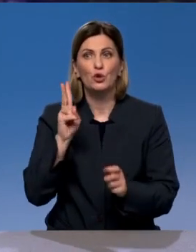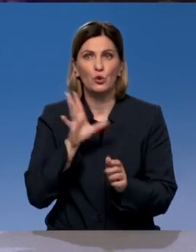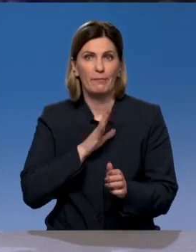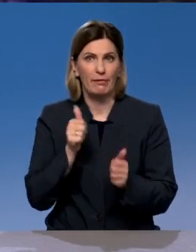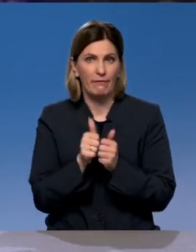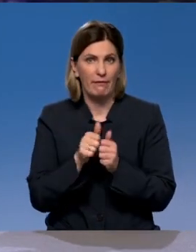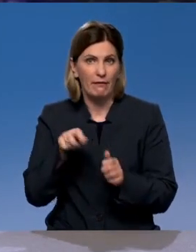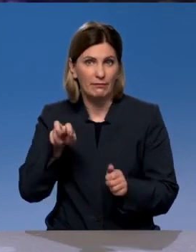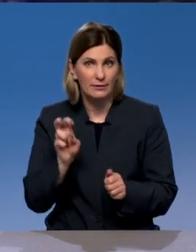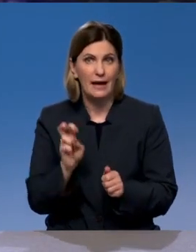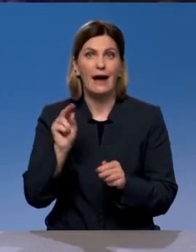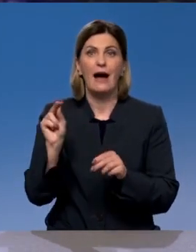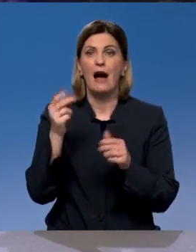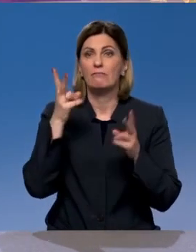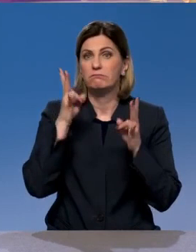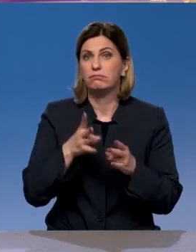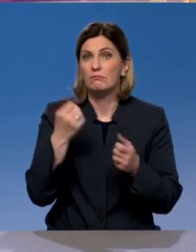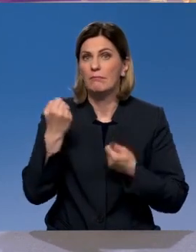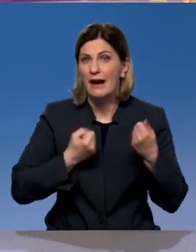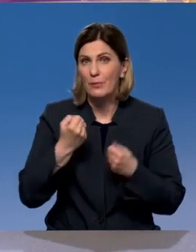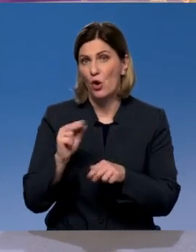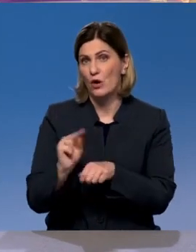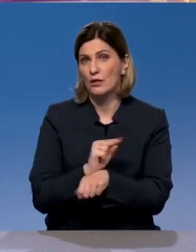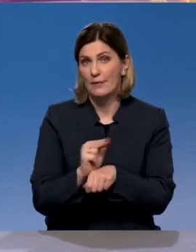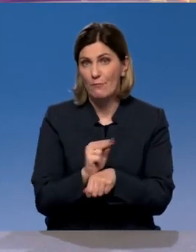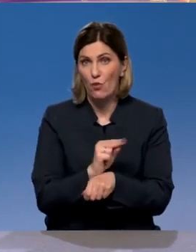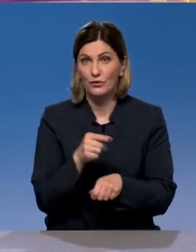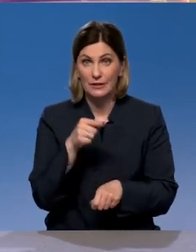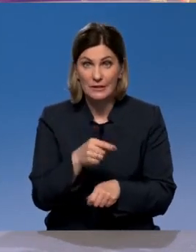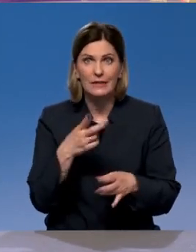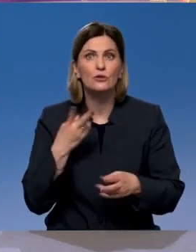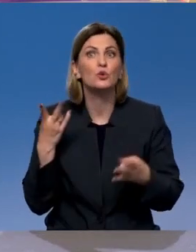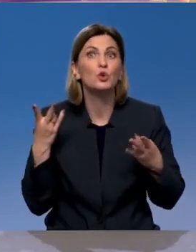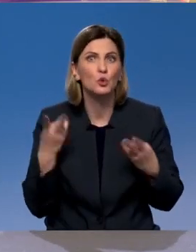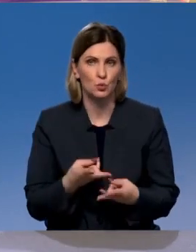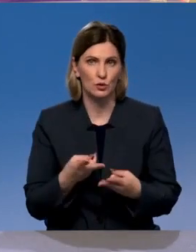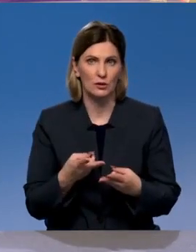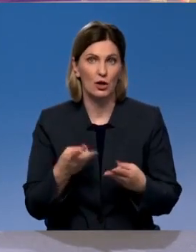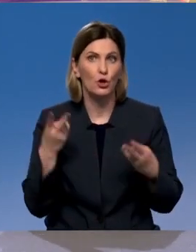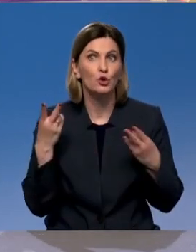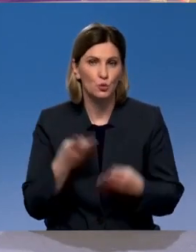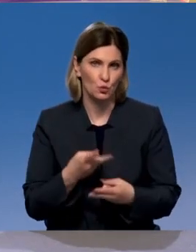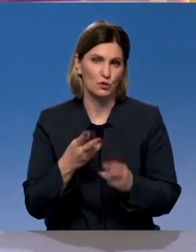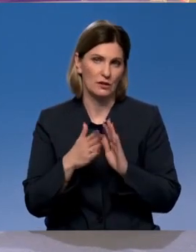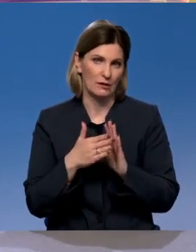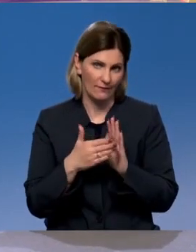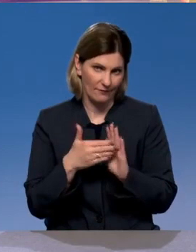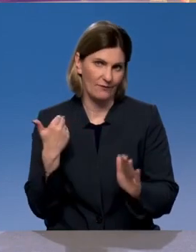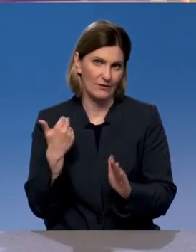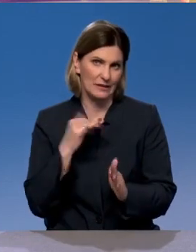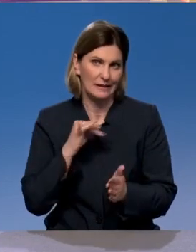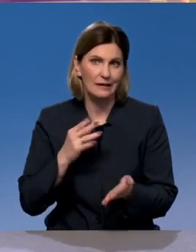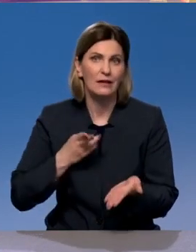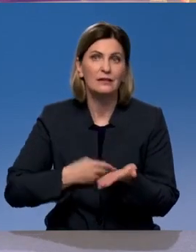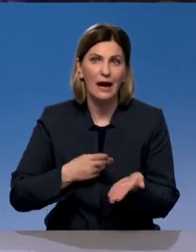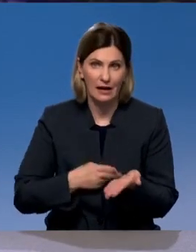автомобиль, это ремонт. И, соответственно, как бы здесь просто необходимо. И если будет доказано, ну, опять же, доказать,